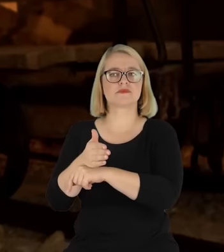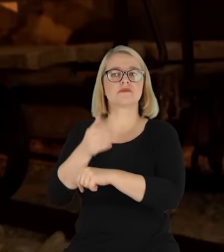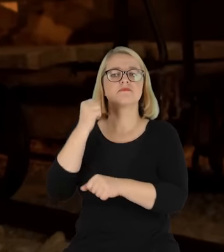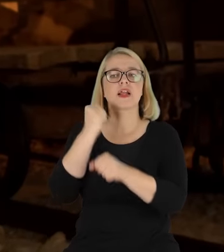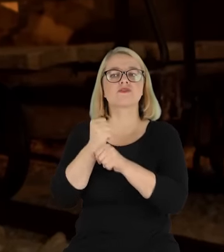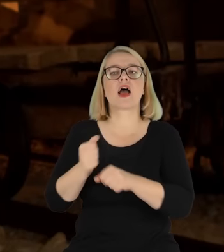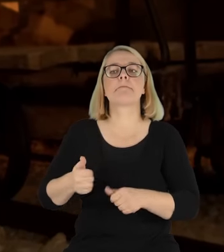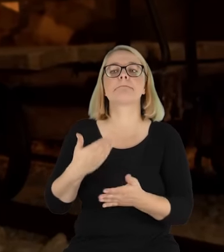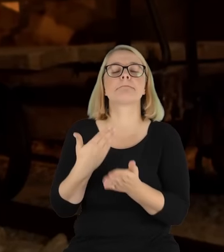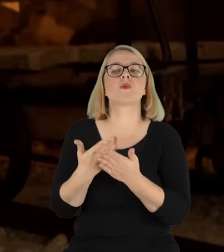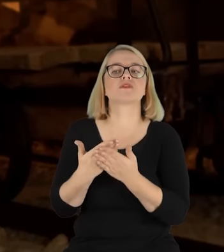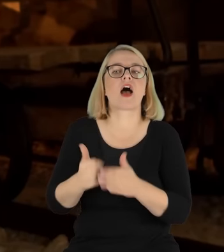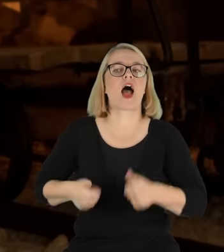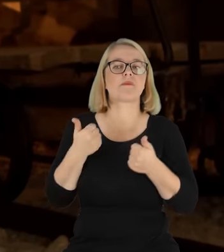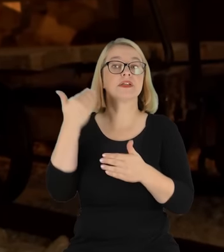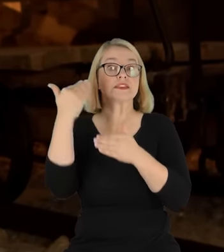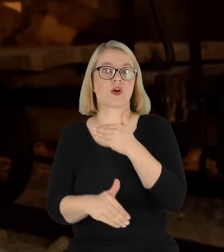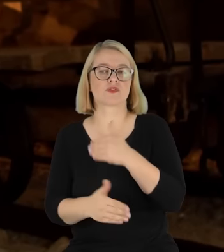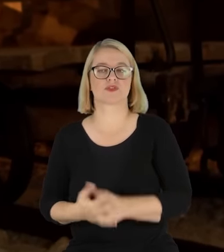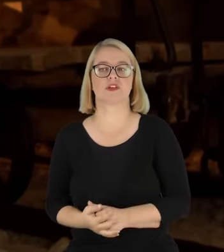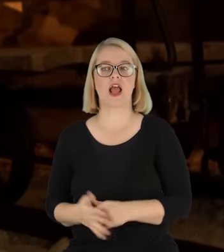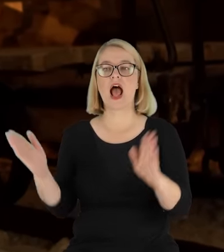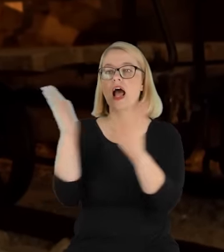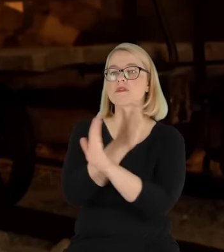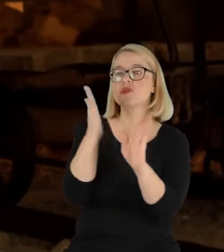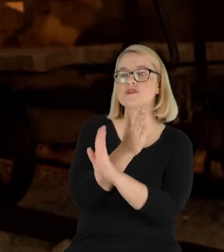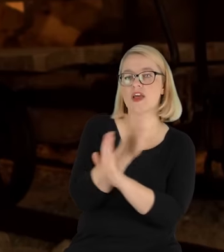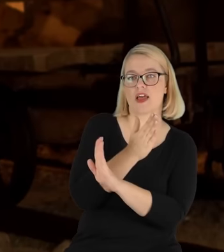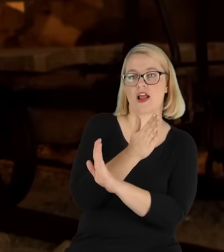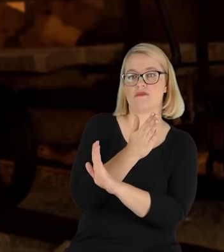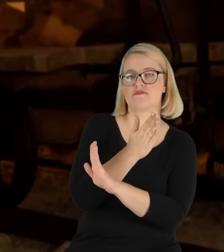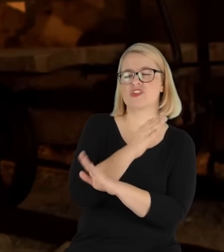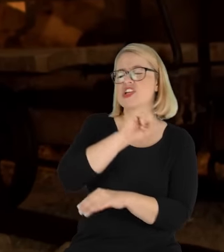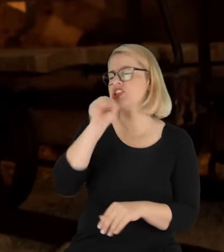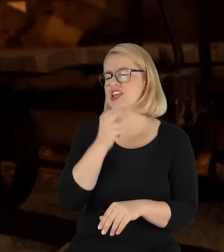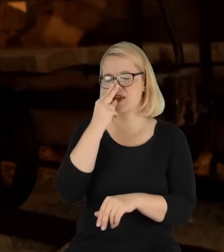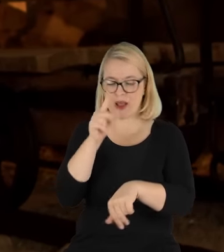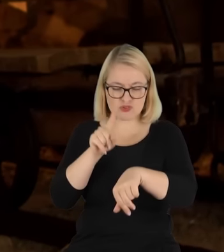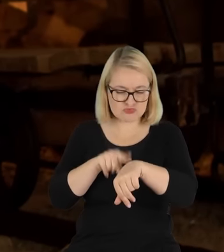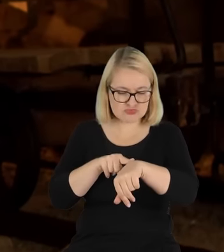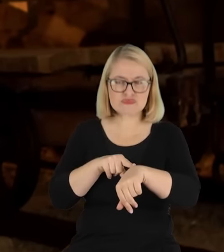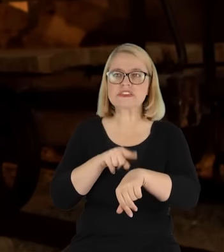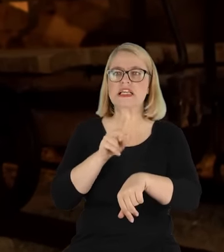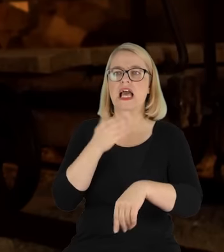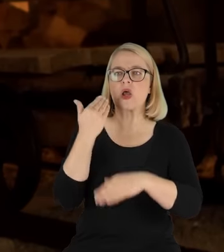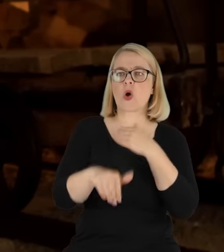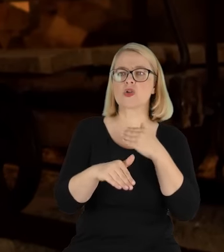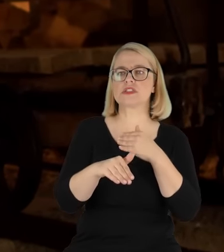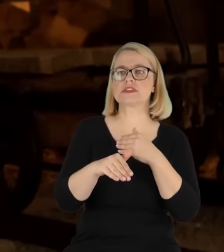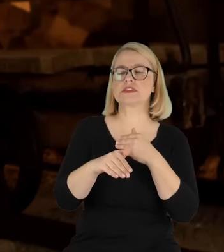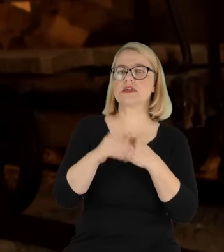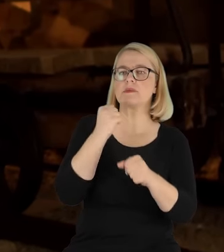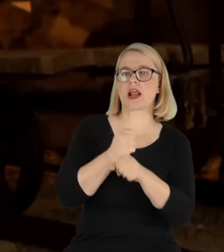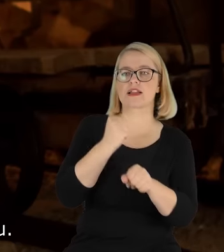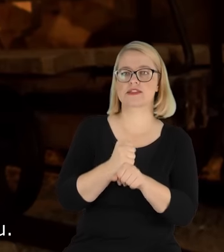Ta atmosfera po prostu sprowadzała się do tego, że nikt nie patrzył na zegarek kończącego się